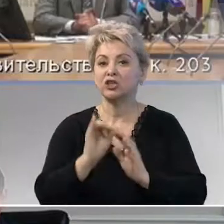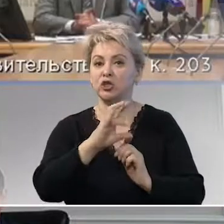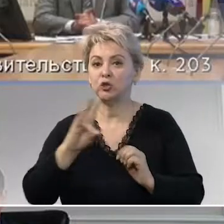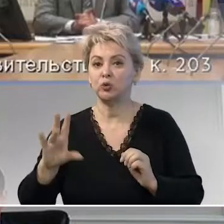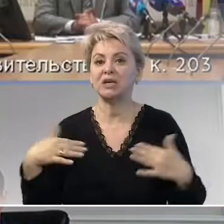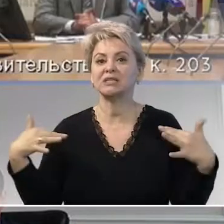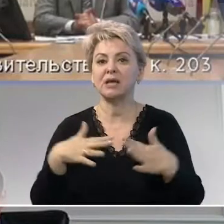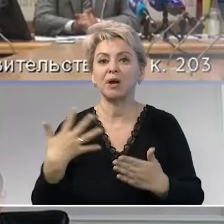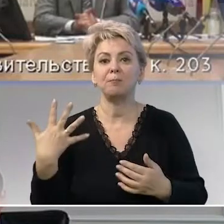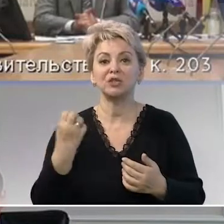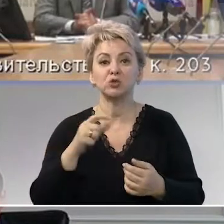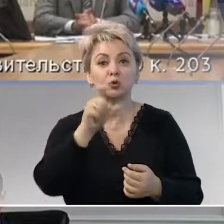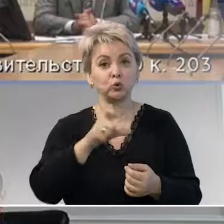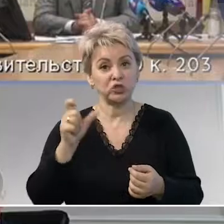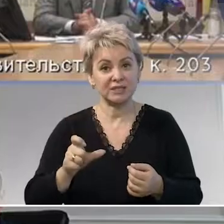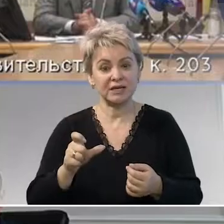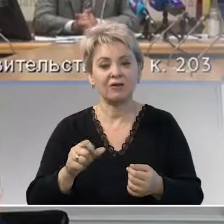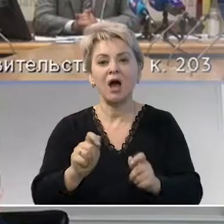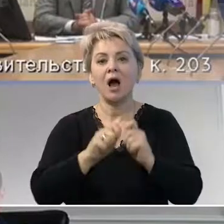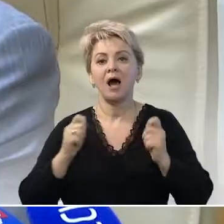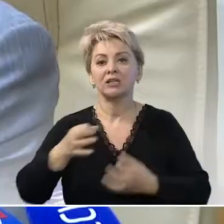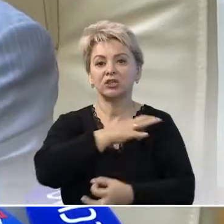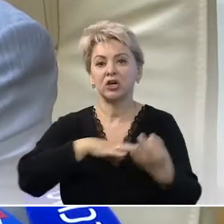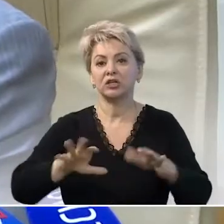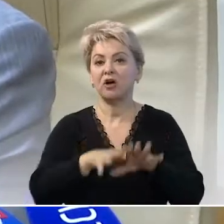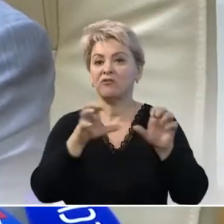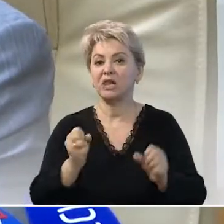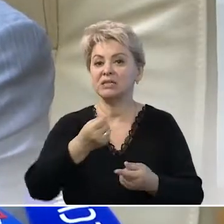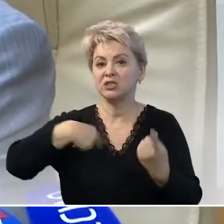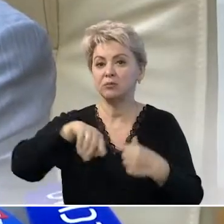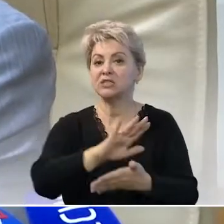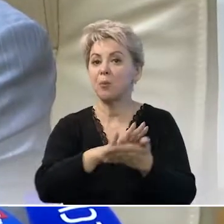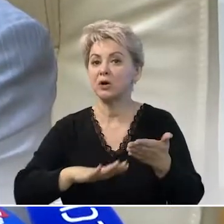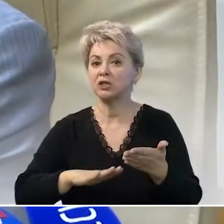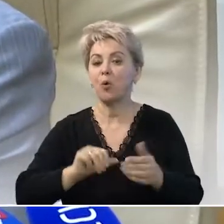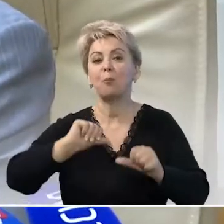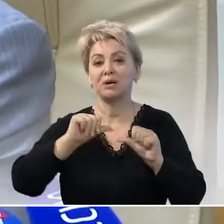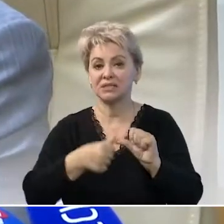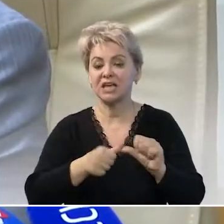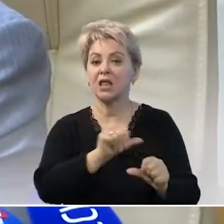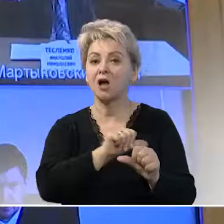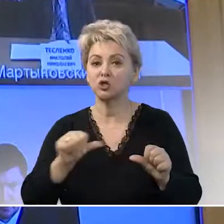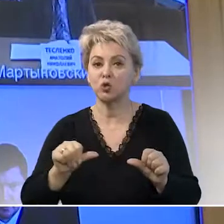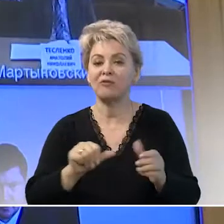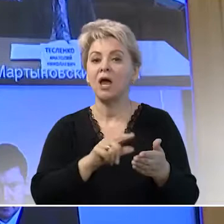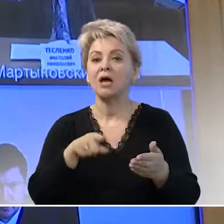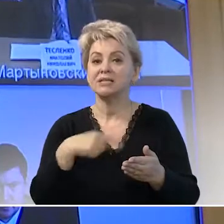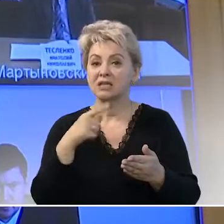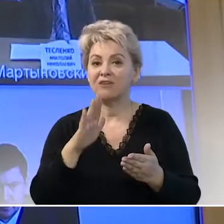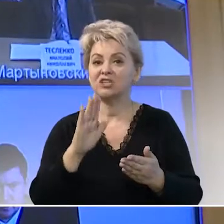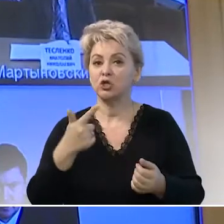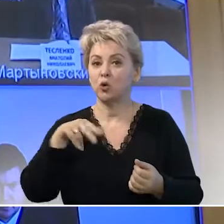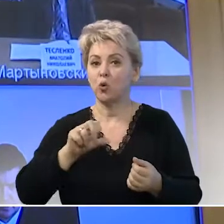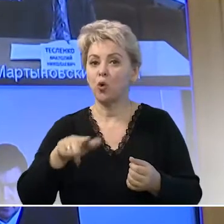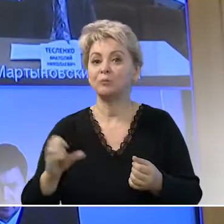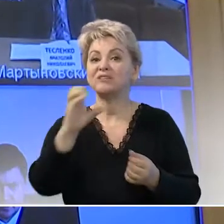июня он собрал пять сотен участников. Открытый диалог власти с бизнесом продолжится на постоянной основе, подчеркнул Василий